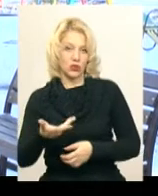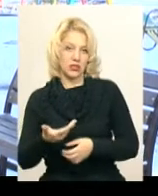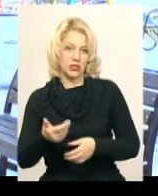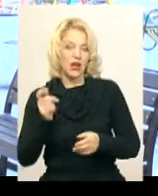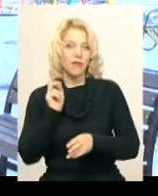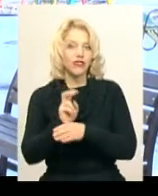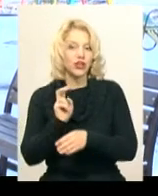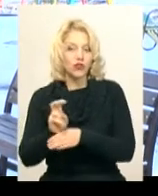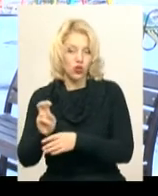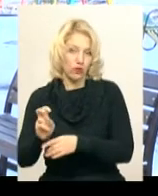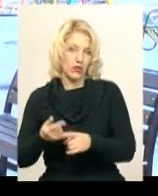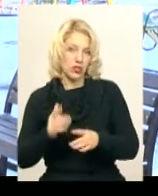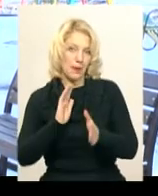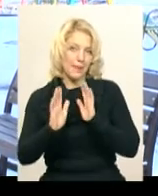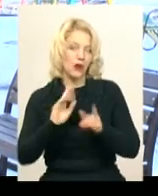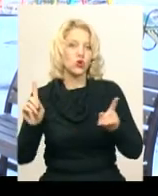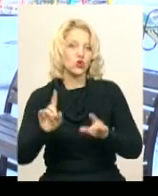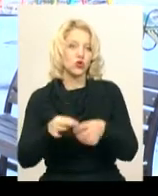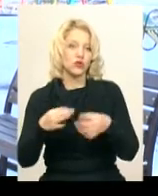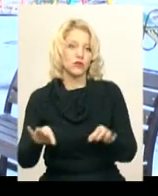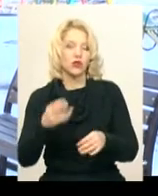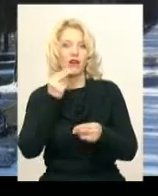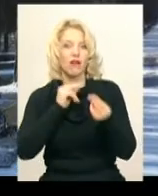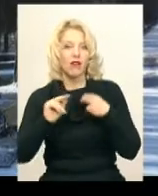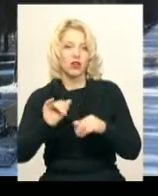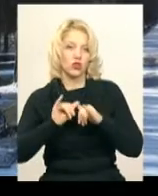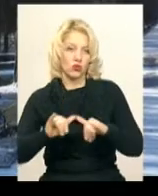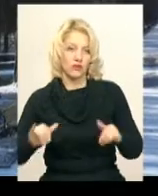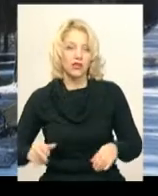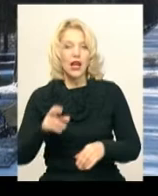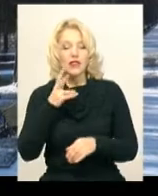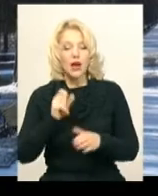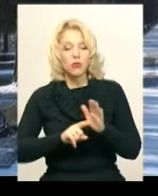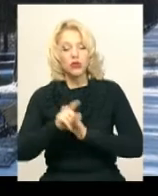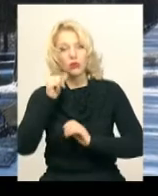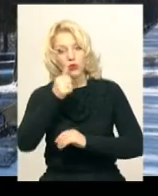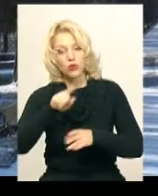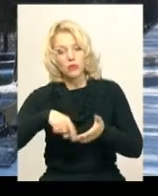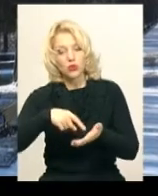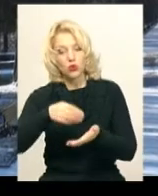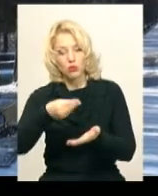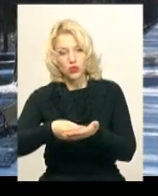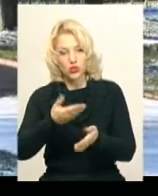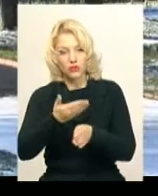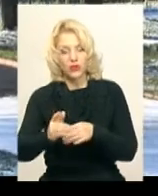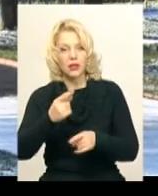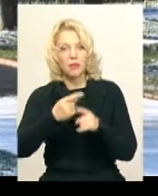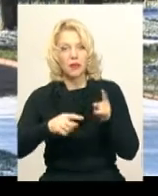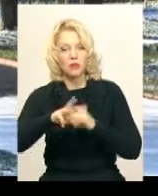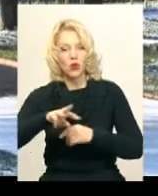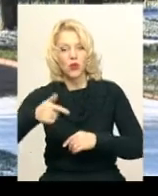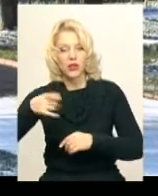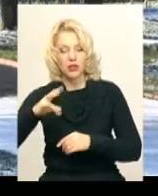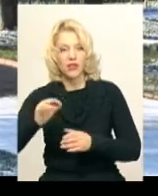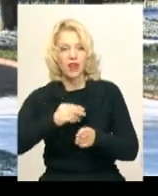парку, що дозволить краще його розвивати. На початку року з міського бюджету виділили півмільйона гривень на виготовлення